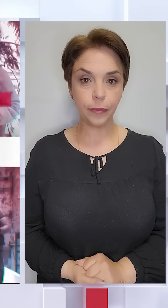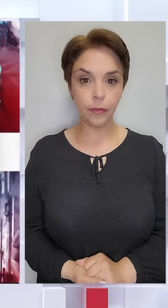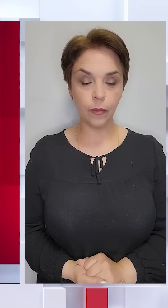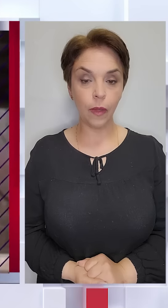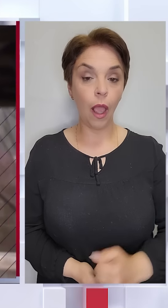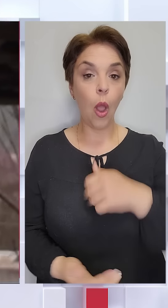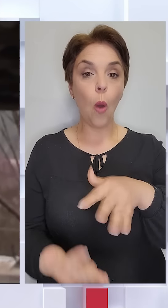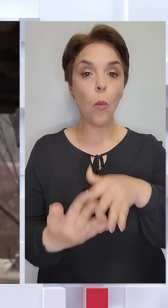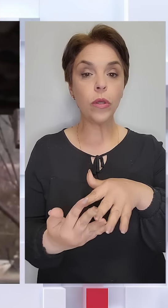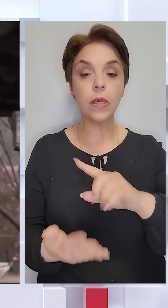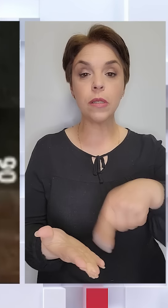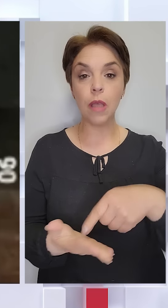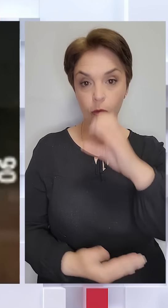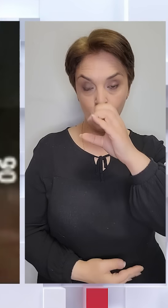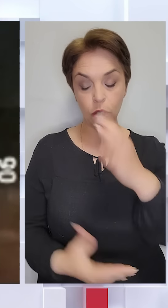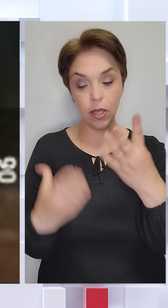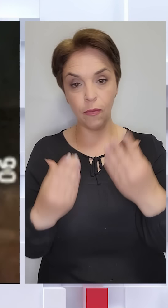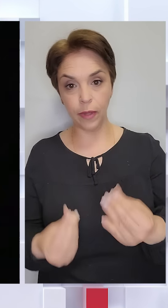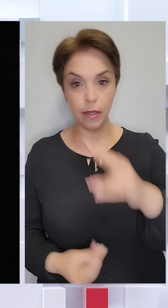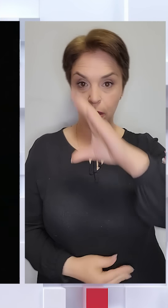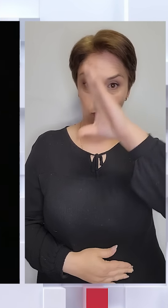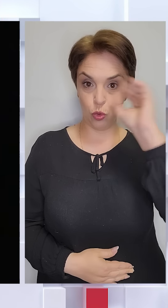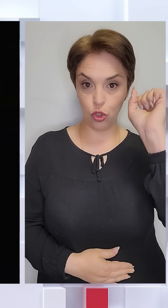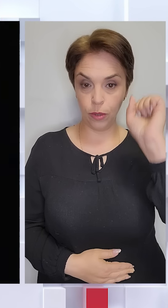Бої за Вовчанськ і в день, і вночі.